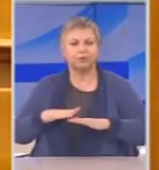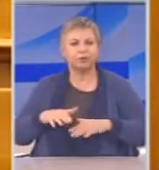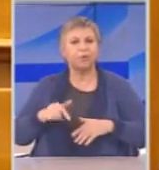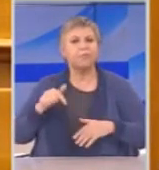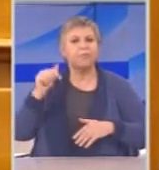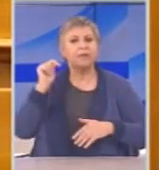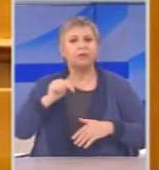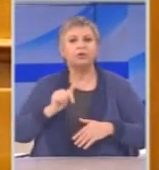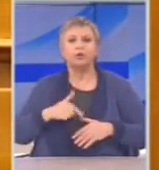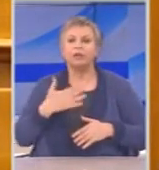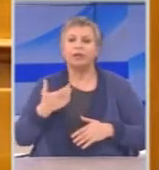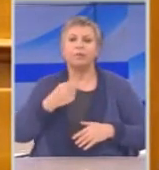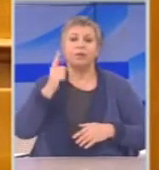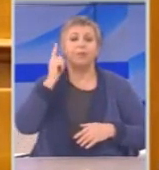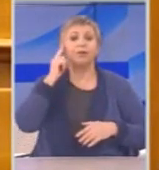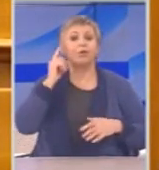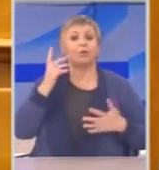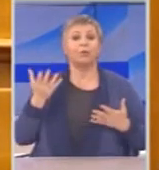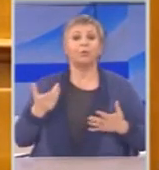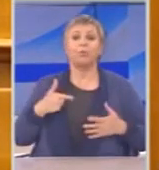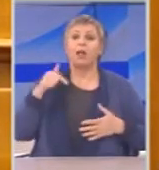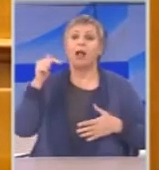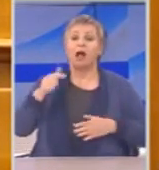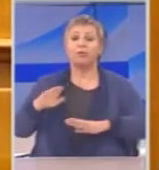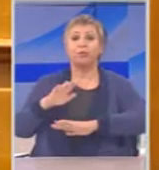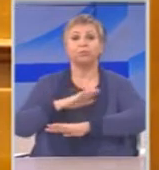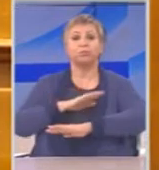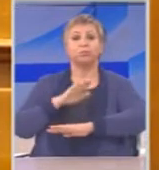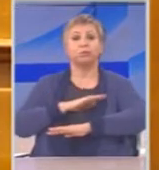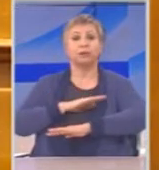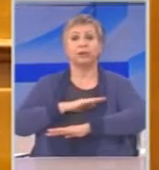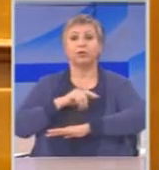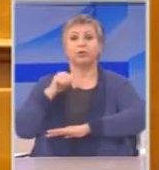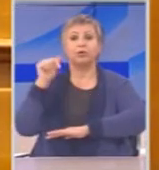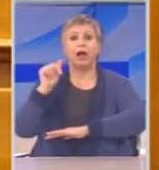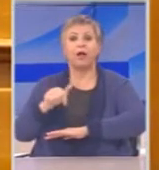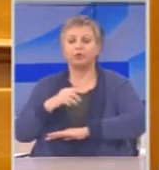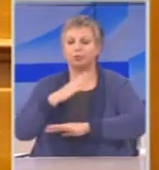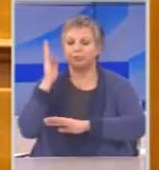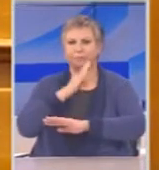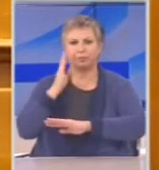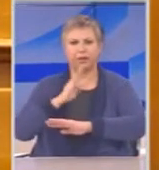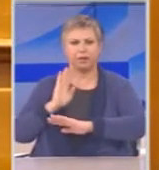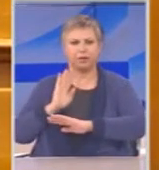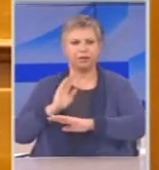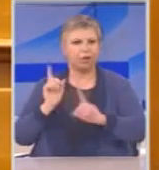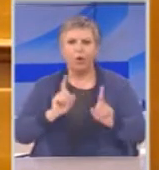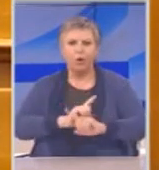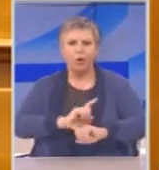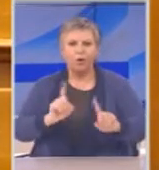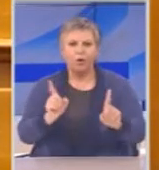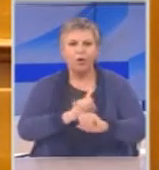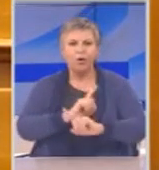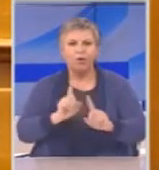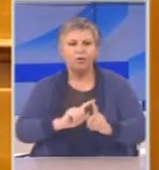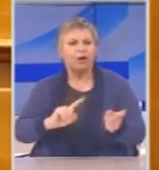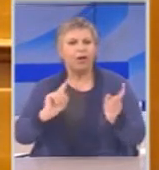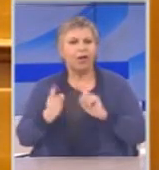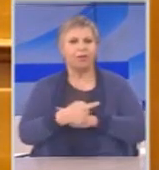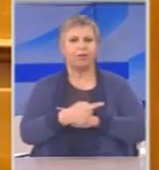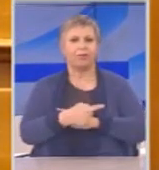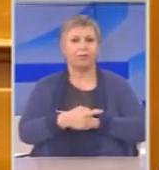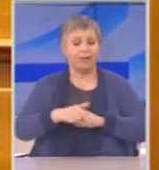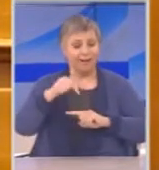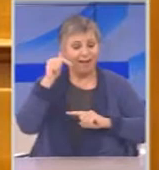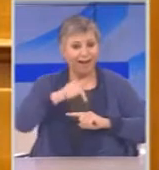είτε η άμυνα είτε οι ένοπλες δυνάμεις. Το αντίθετο. Από αυτή τη διαδικασία της κάθαρσης